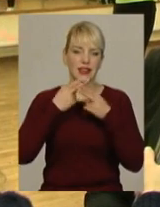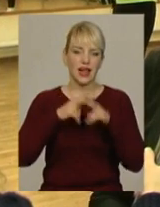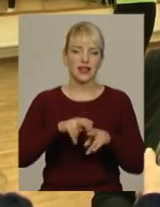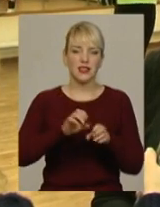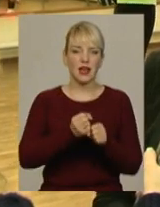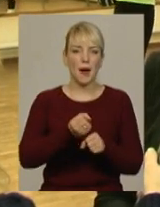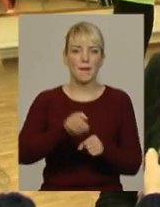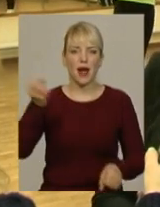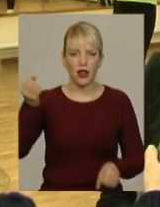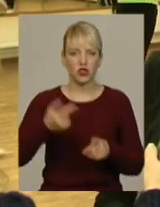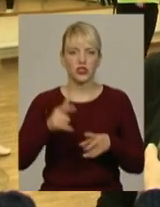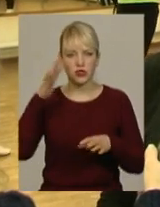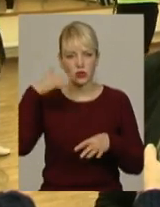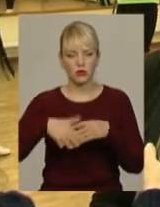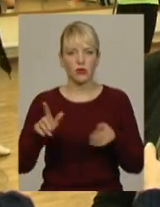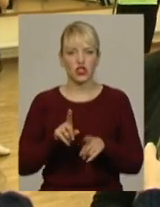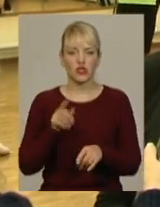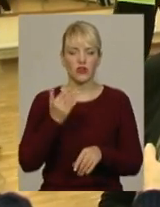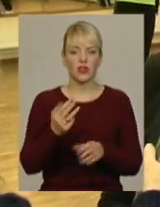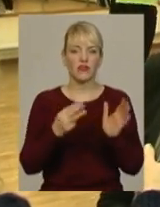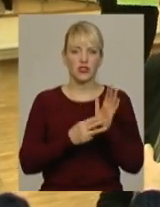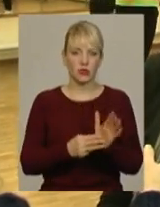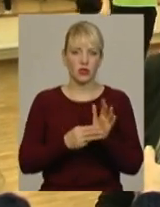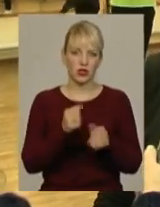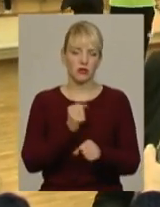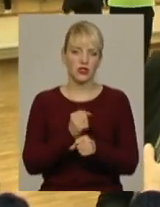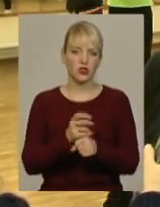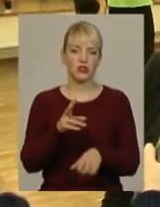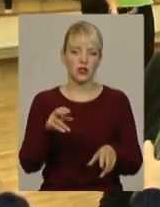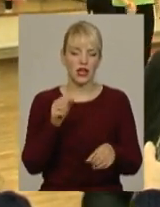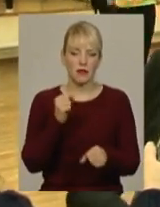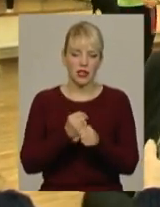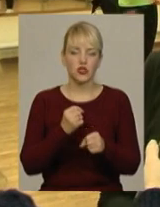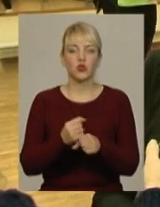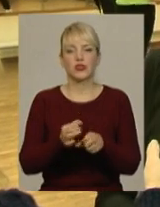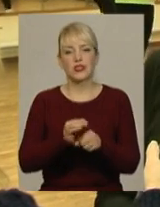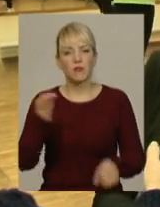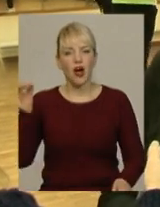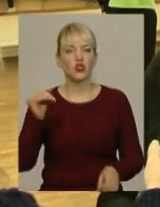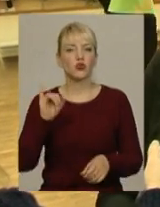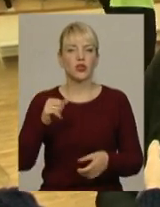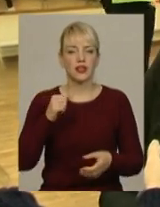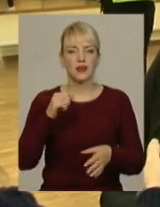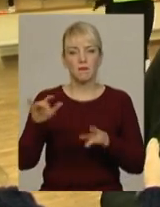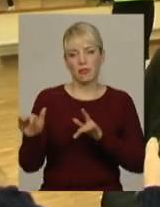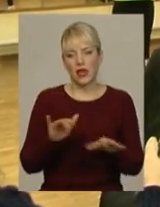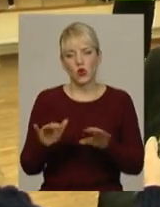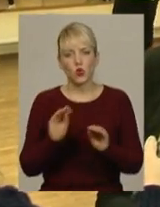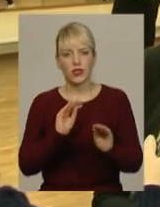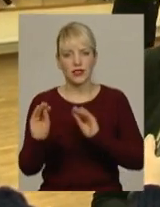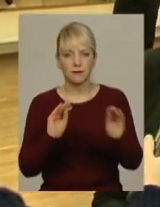зрозуміло, що вісім годин танцюють, а працюють з паличкою, ставимо їм рухи, які